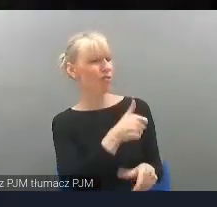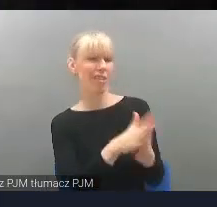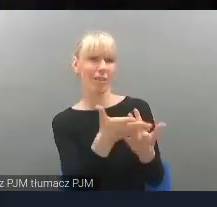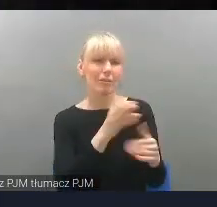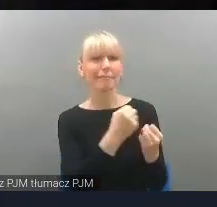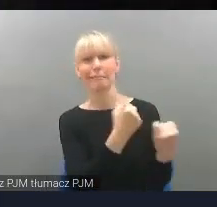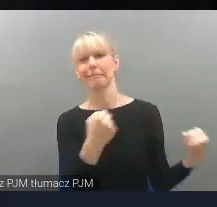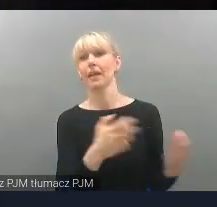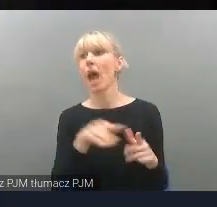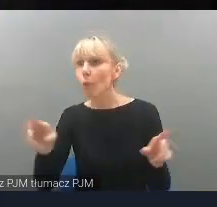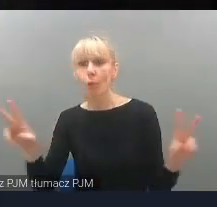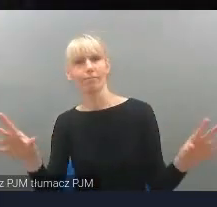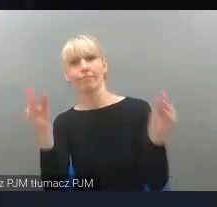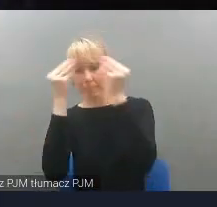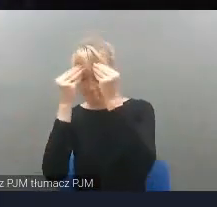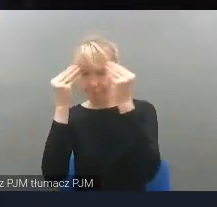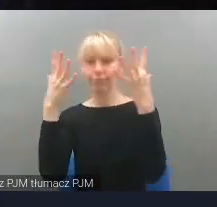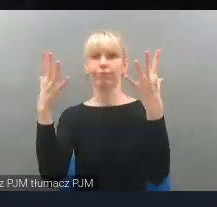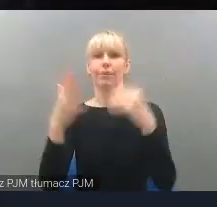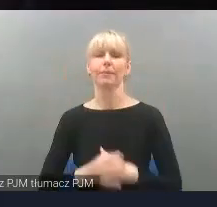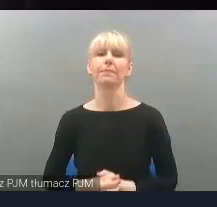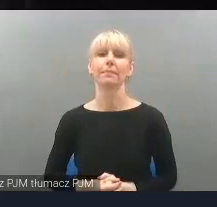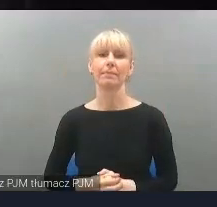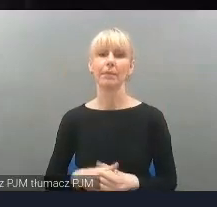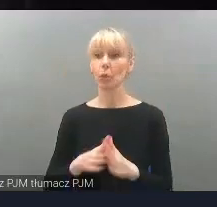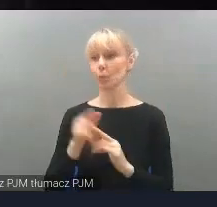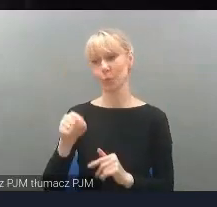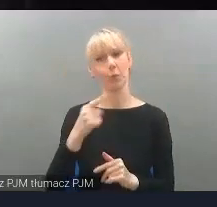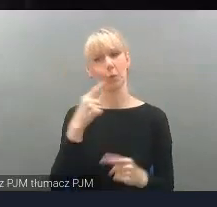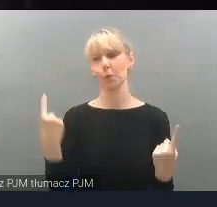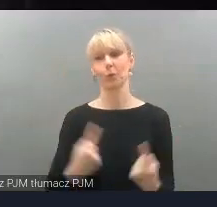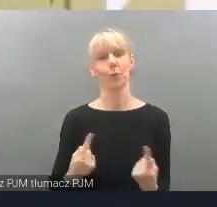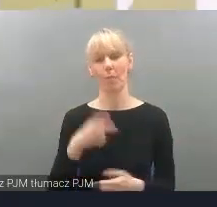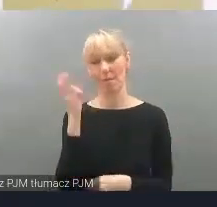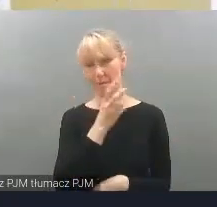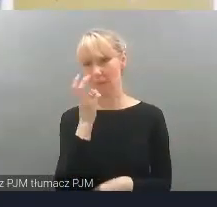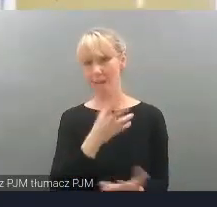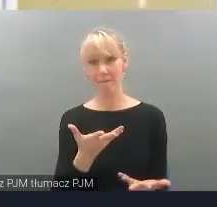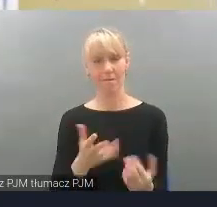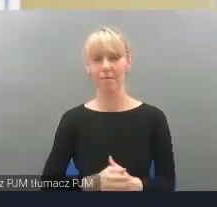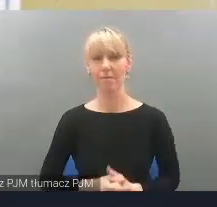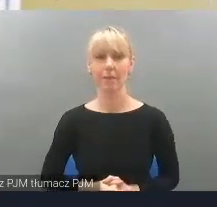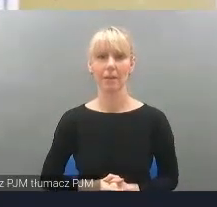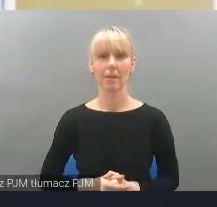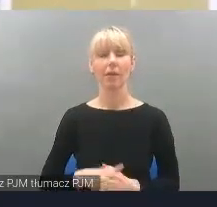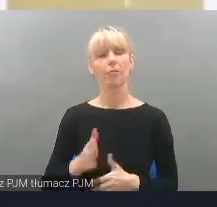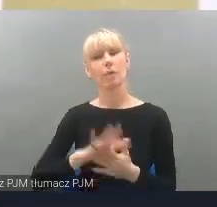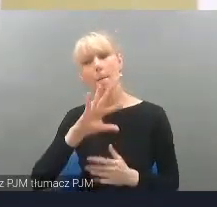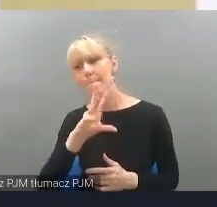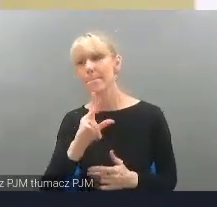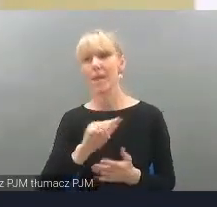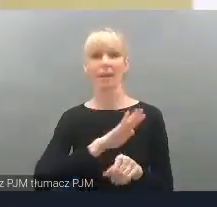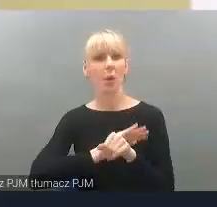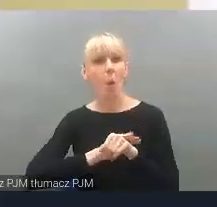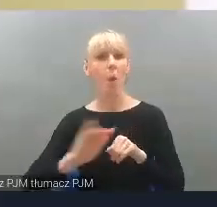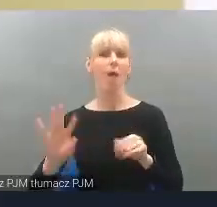mogą rozszerzyć po prostu swoją zwiedzę, ale w sposób dla nich bardzo atrakcyjny, ciekawy i po prostu pięknie, estetycznie to wszystko